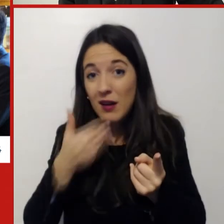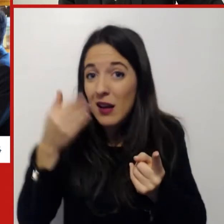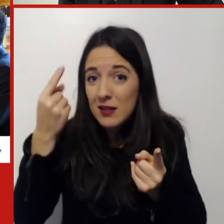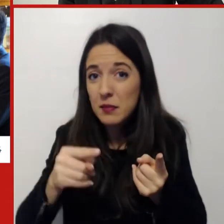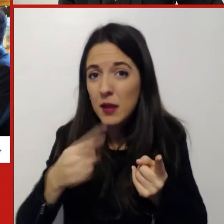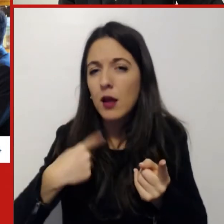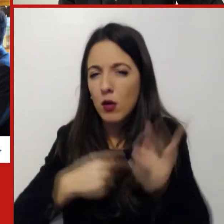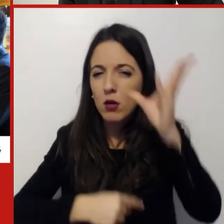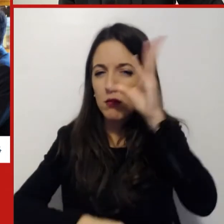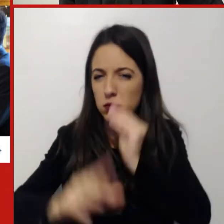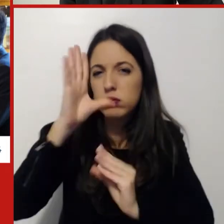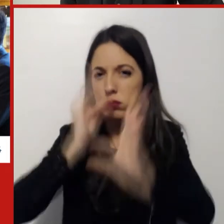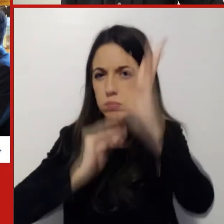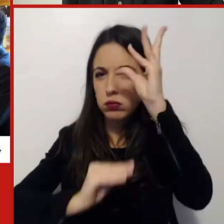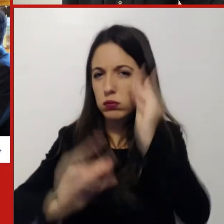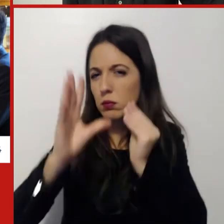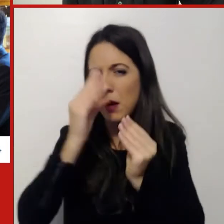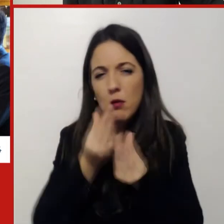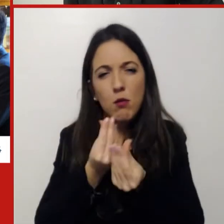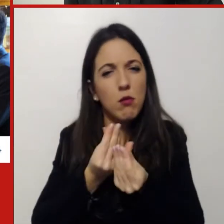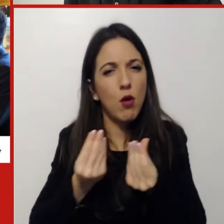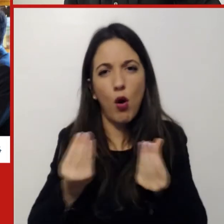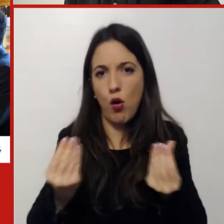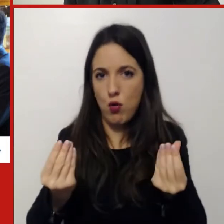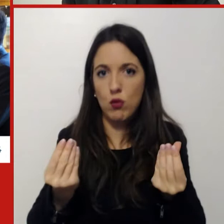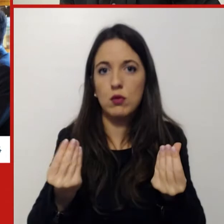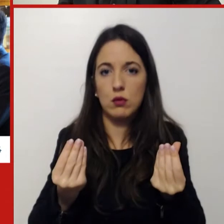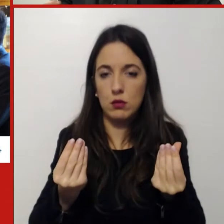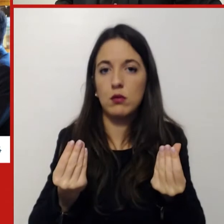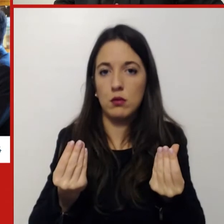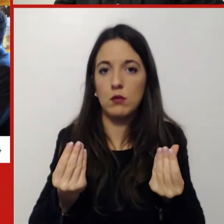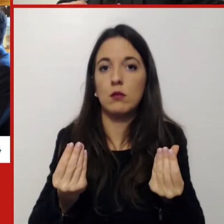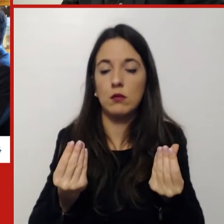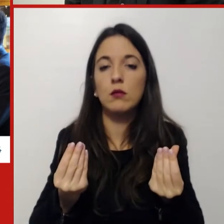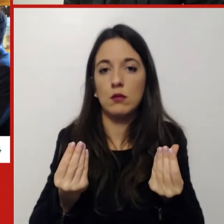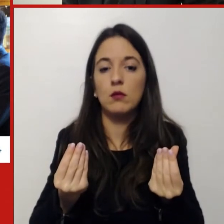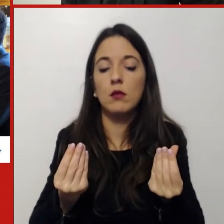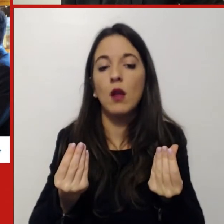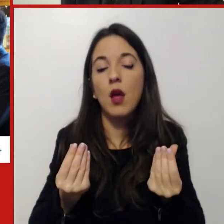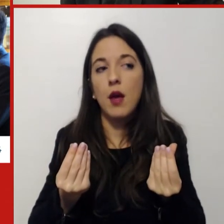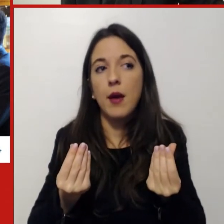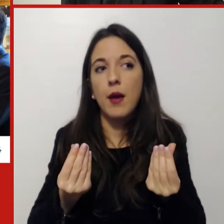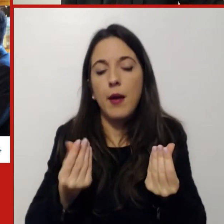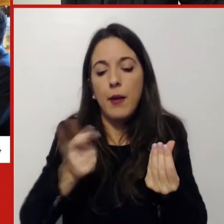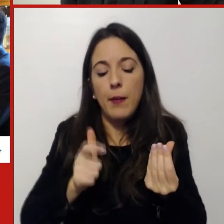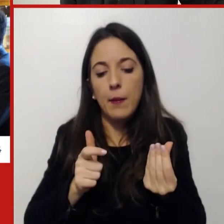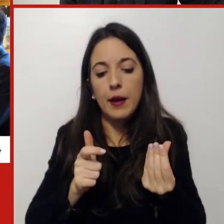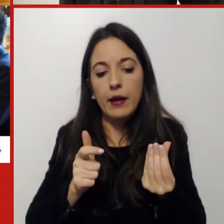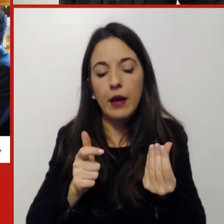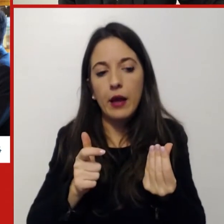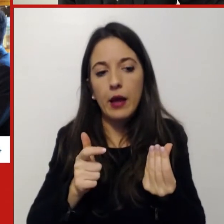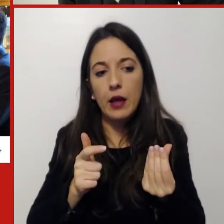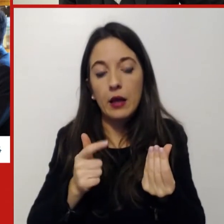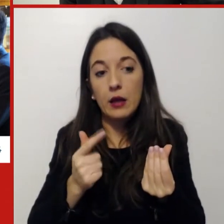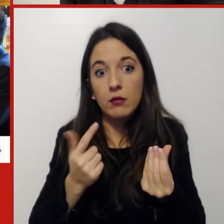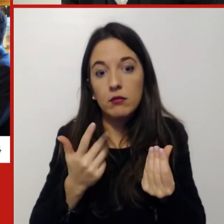apprendimento forte, sia per quello che, al netto della resilienza, al netto dell'emergenza, abbiamo scoperto con